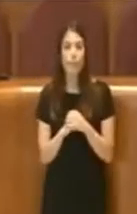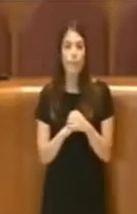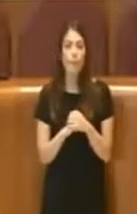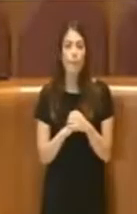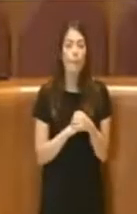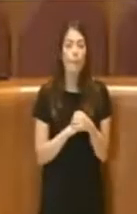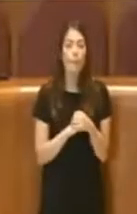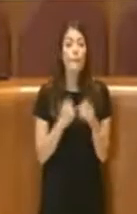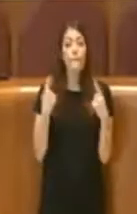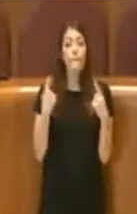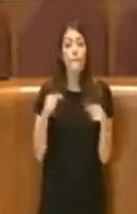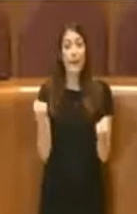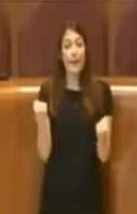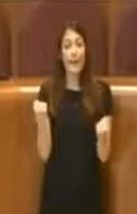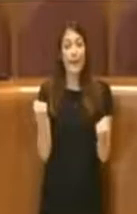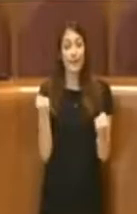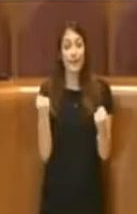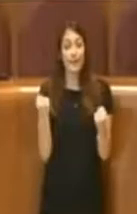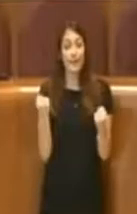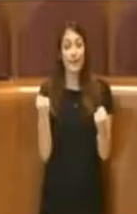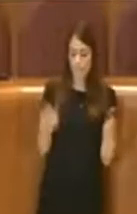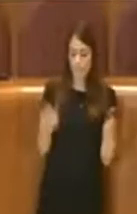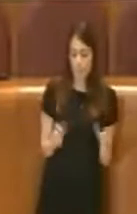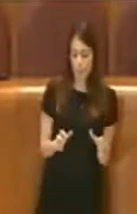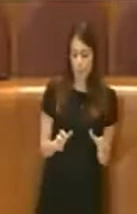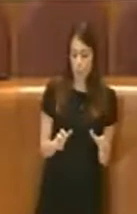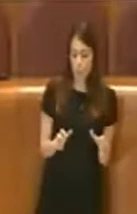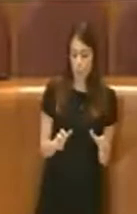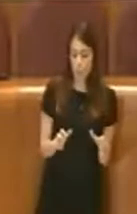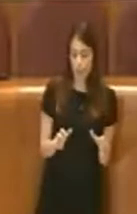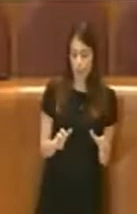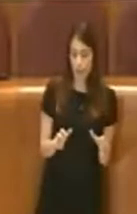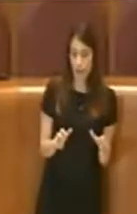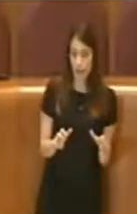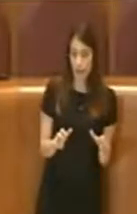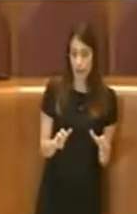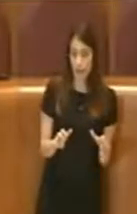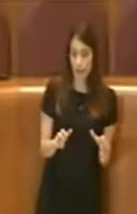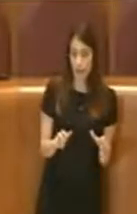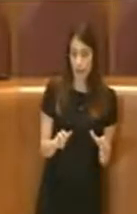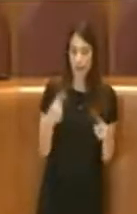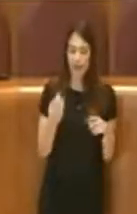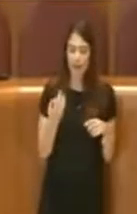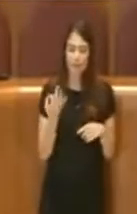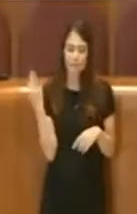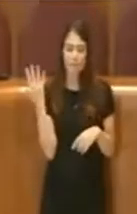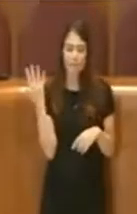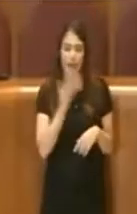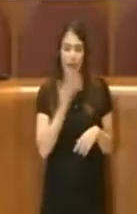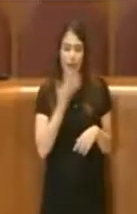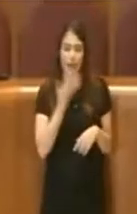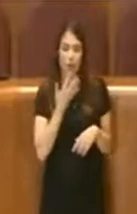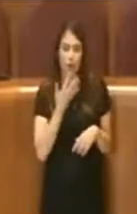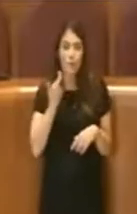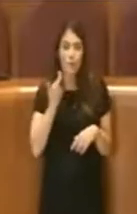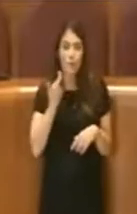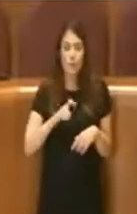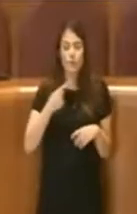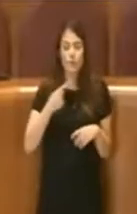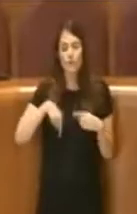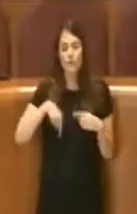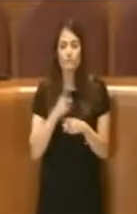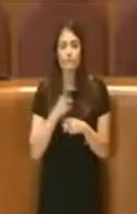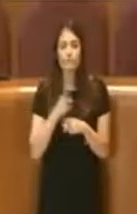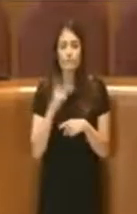Considerarla una resistenza minore può essere un errore, se teniamo conto, per un